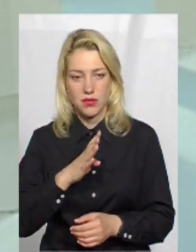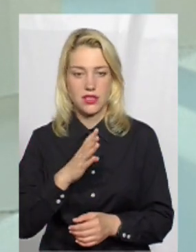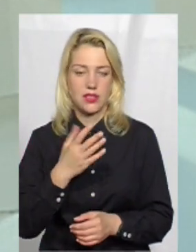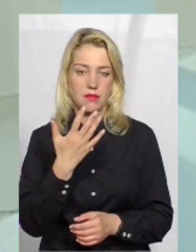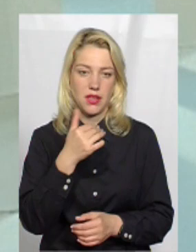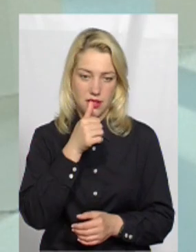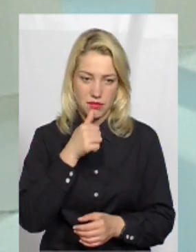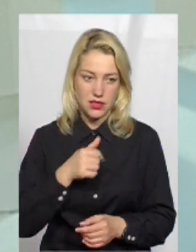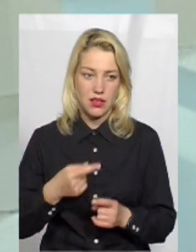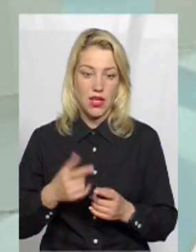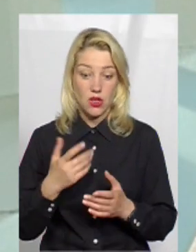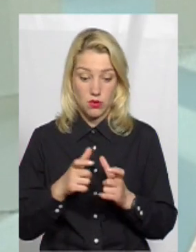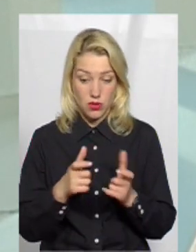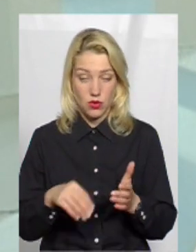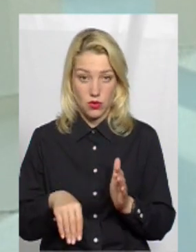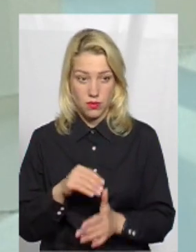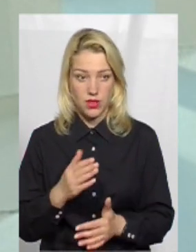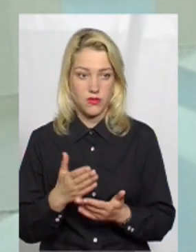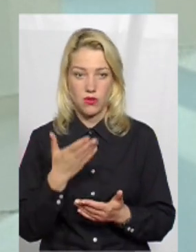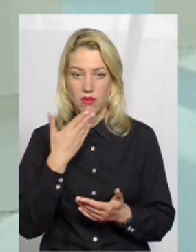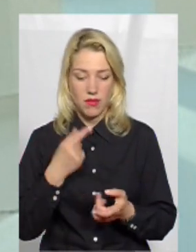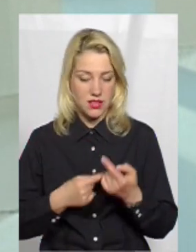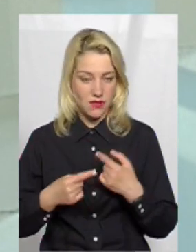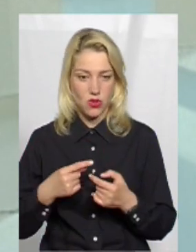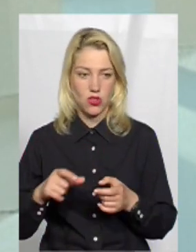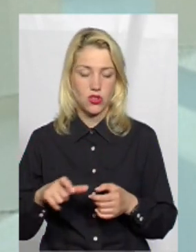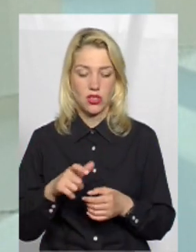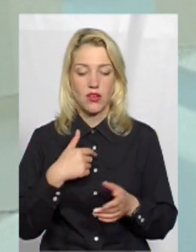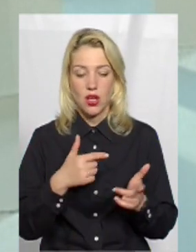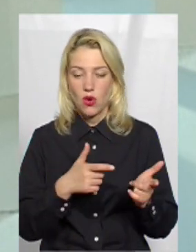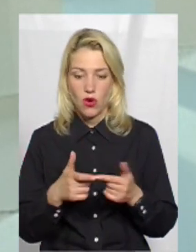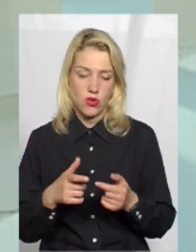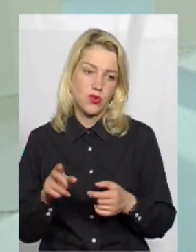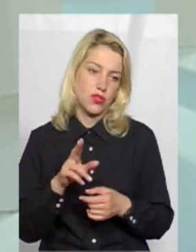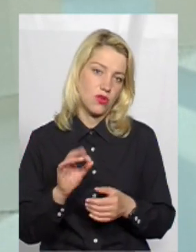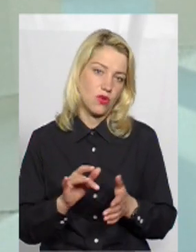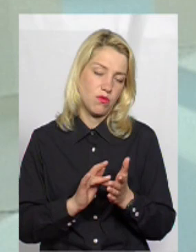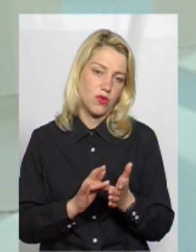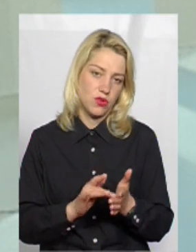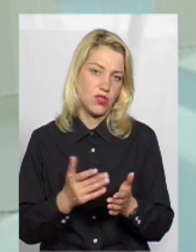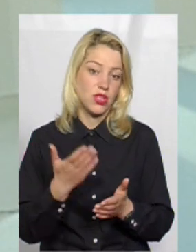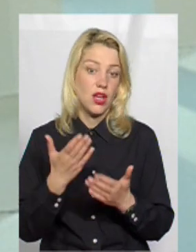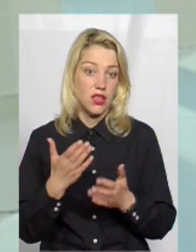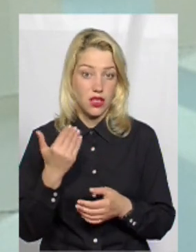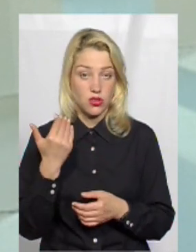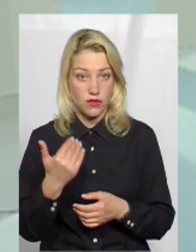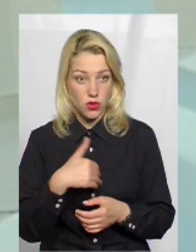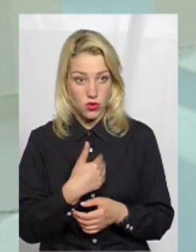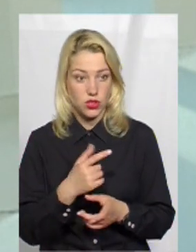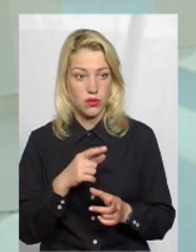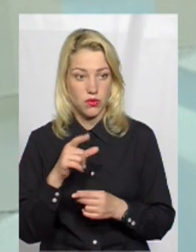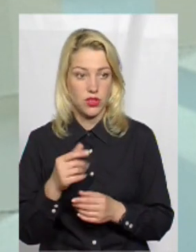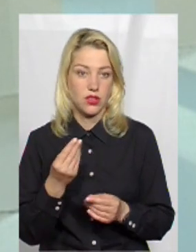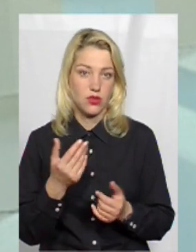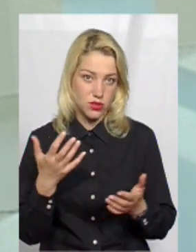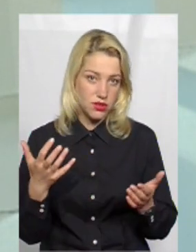але якщо ви вже купили квиток, у вас вже нема зворотнього шляху. Це ви починаєте готуватися до подорожі. Якщо ви хочете поїхати,